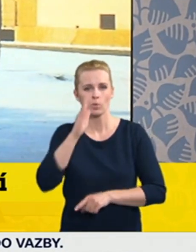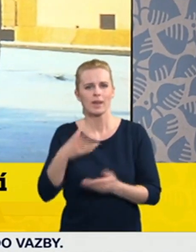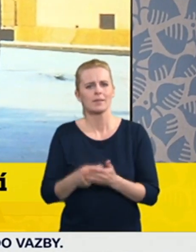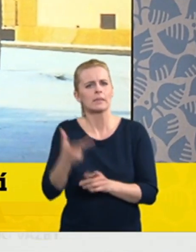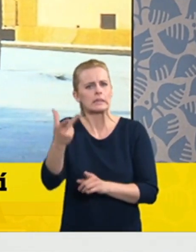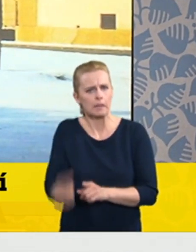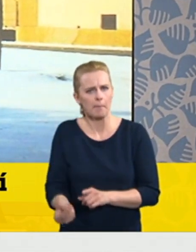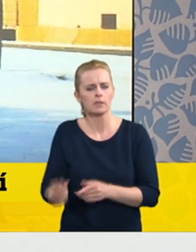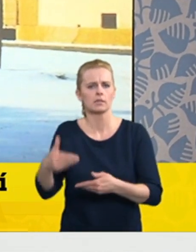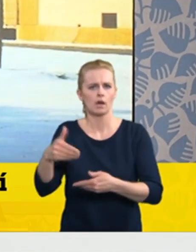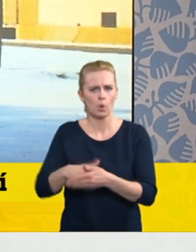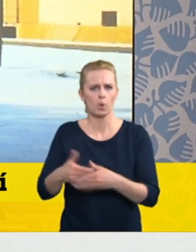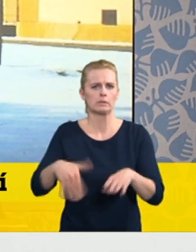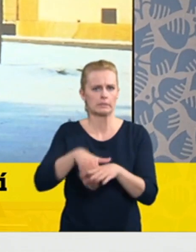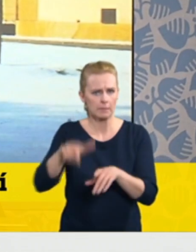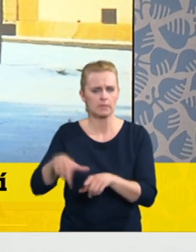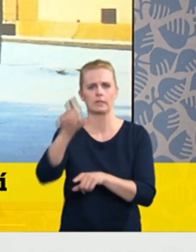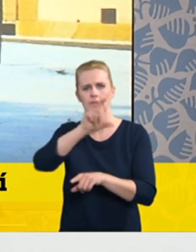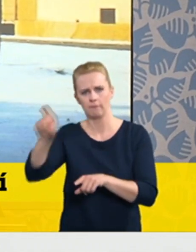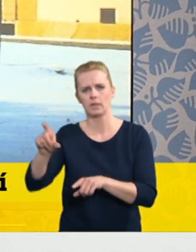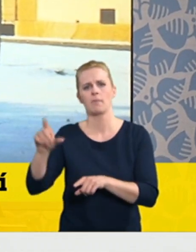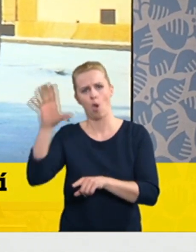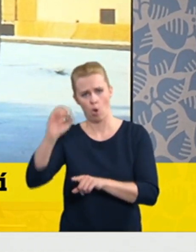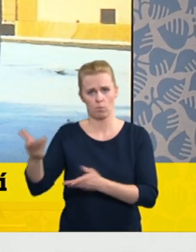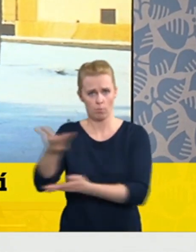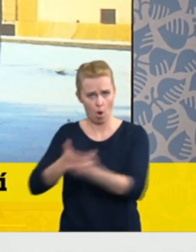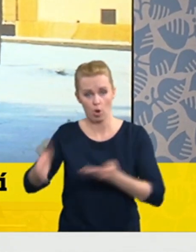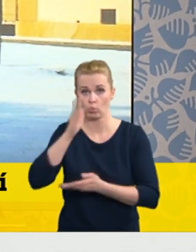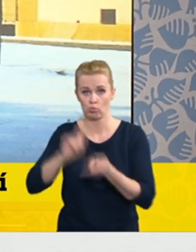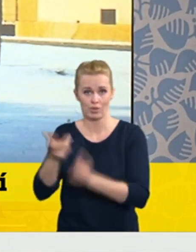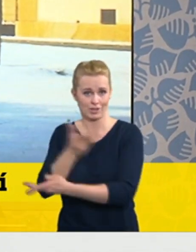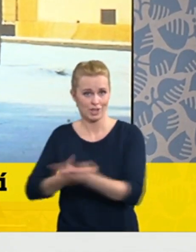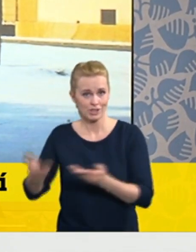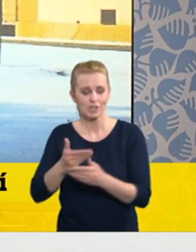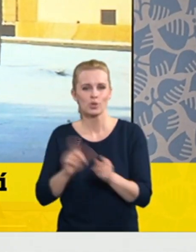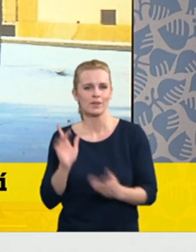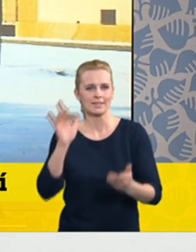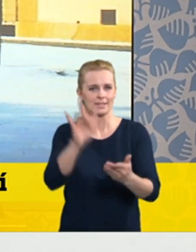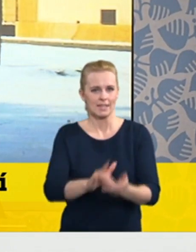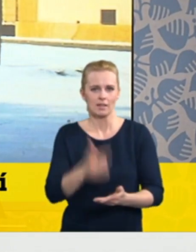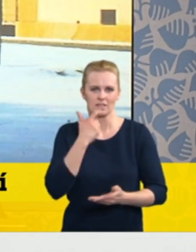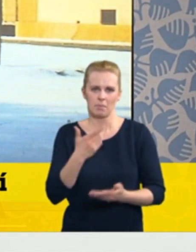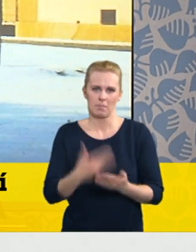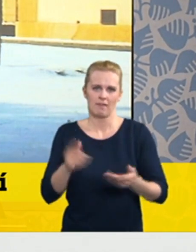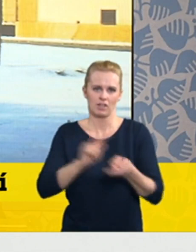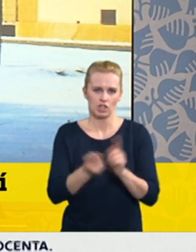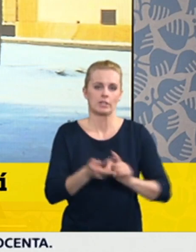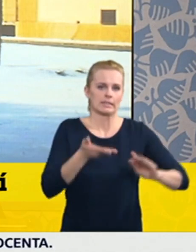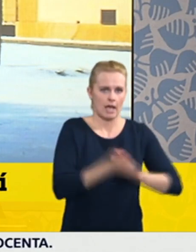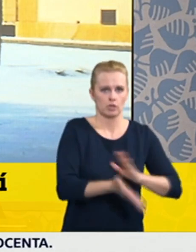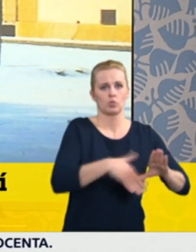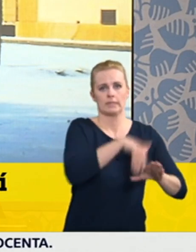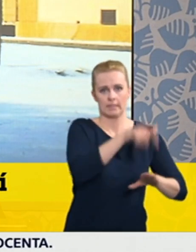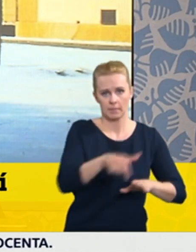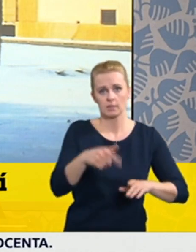ona je zvolána hlavně kvůli diskuzi se zaměstnovateli a zástupy zaměstnanců o způsobu